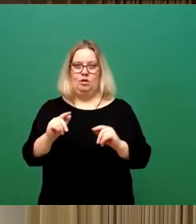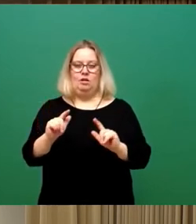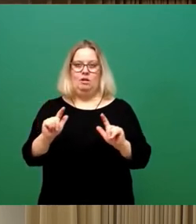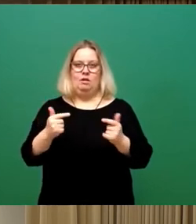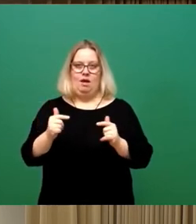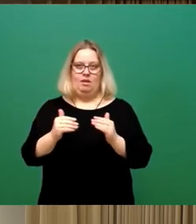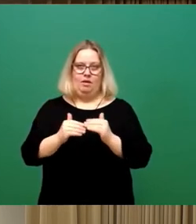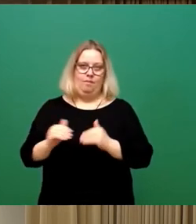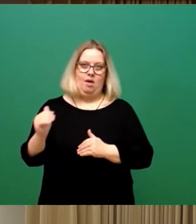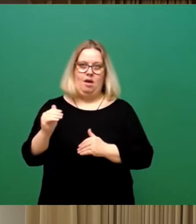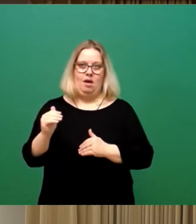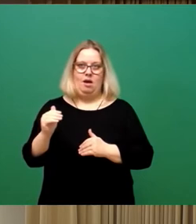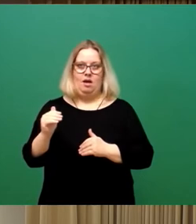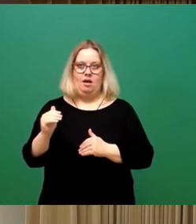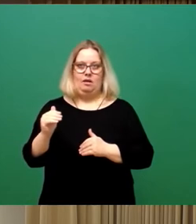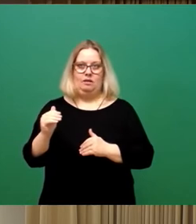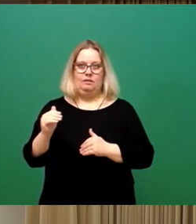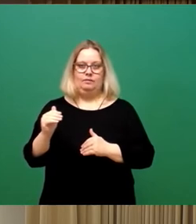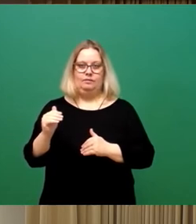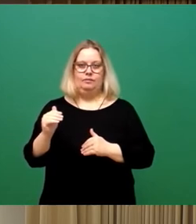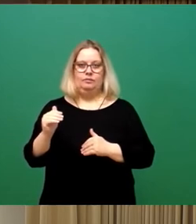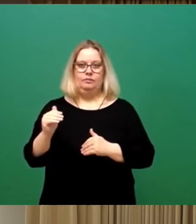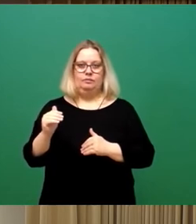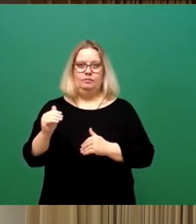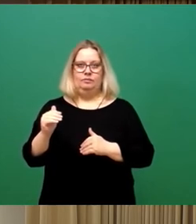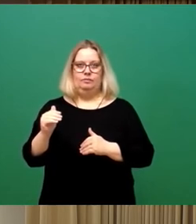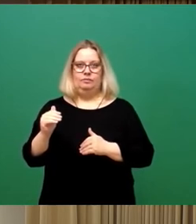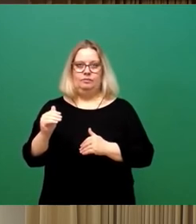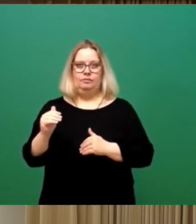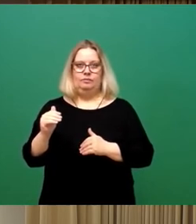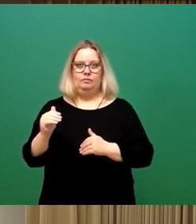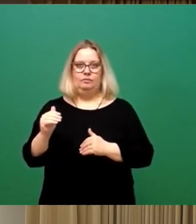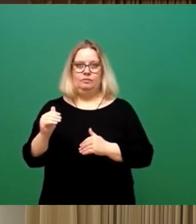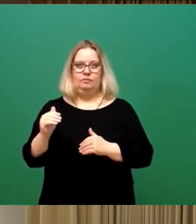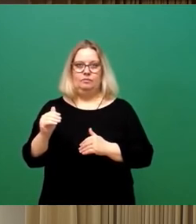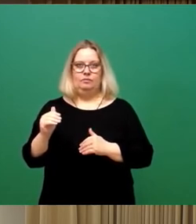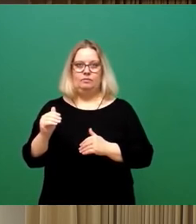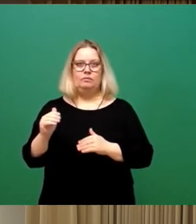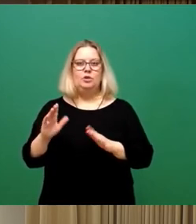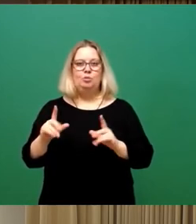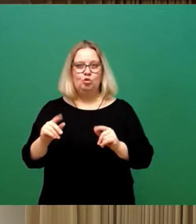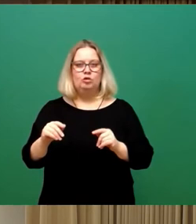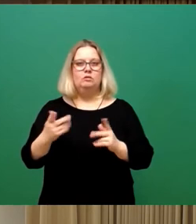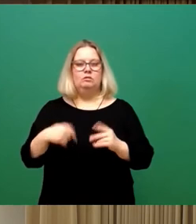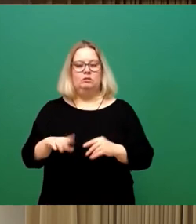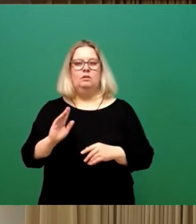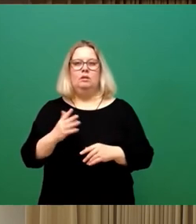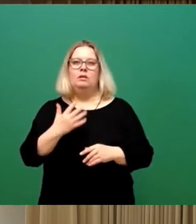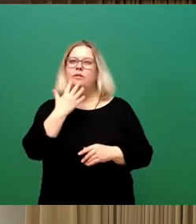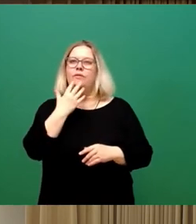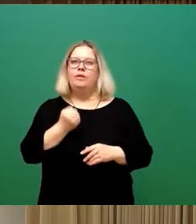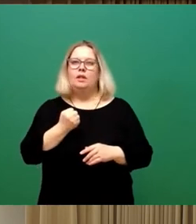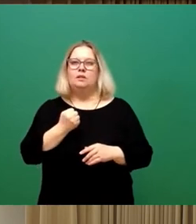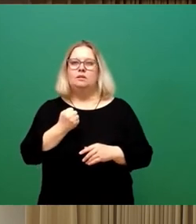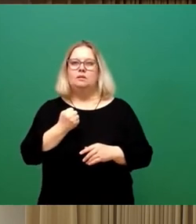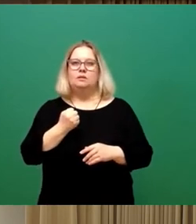gefunden und die entsprechende Willensbekundung auf der Tribüne sind nicht